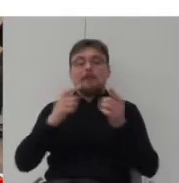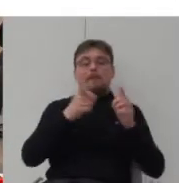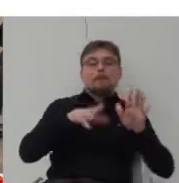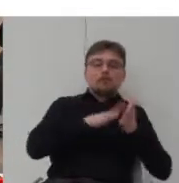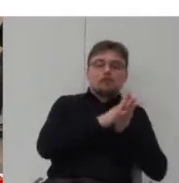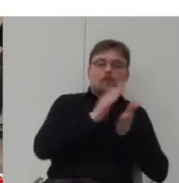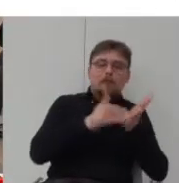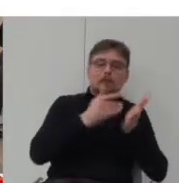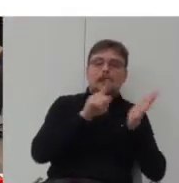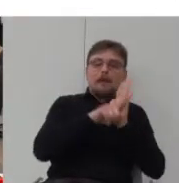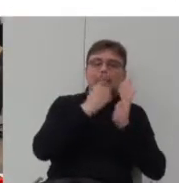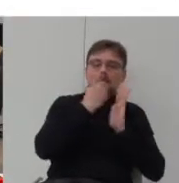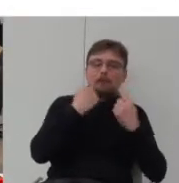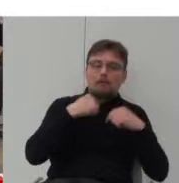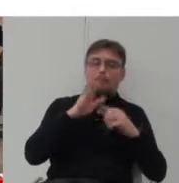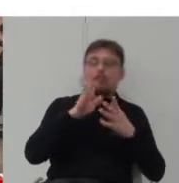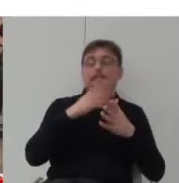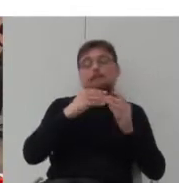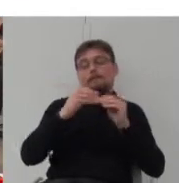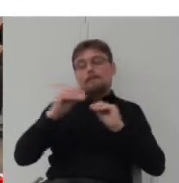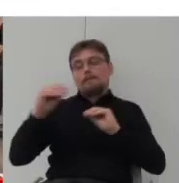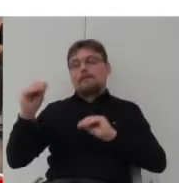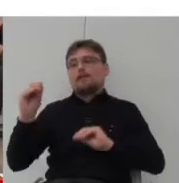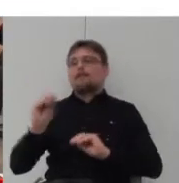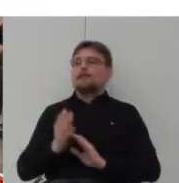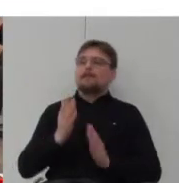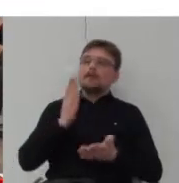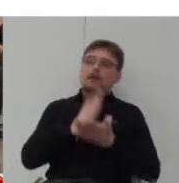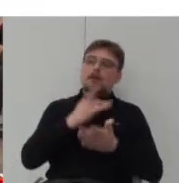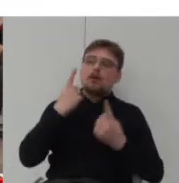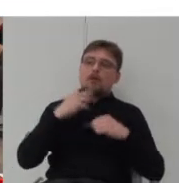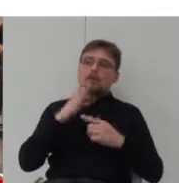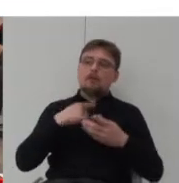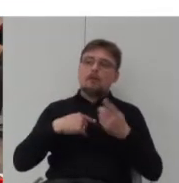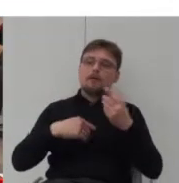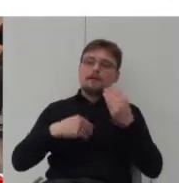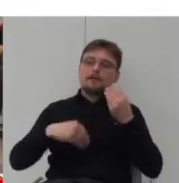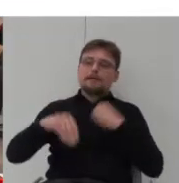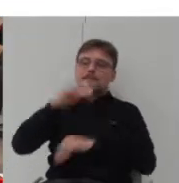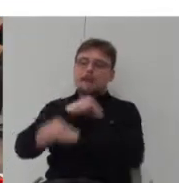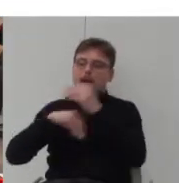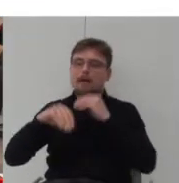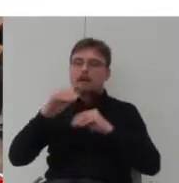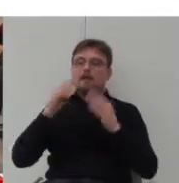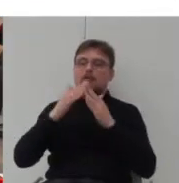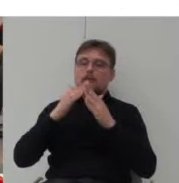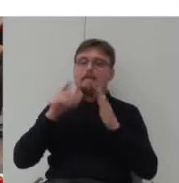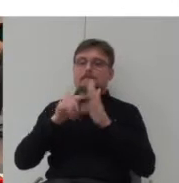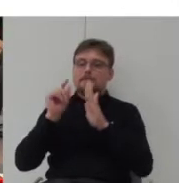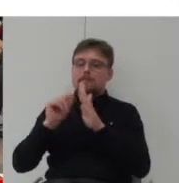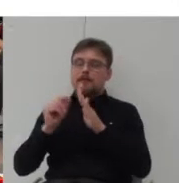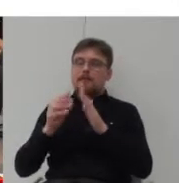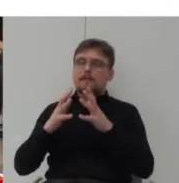I nie tylko mieszkańcy będą mogli zmieniać te domy, wybierać między różnymi wielkościami, ale także